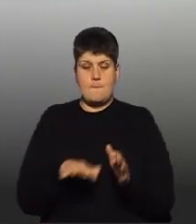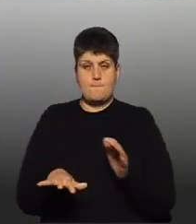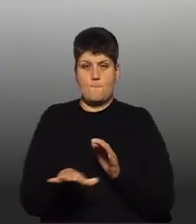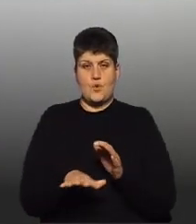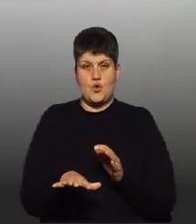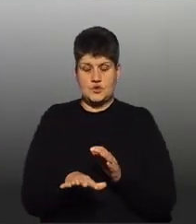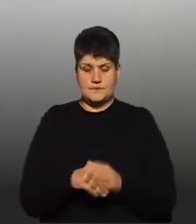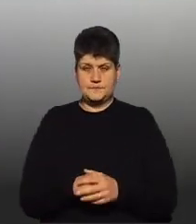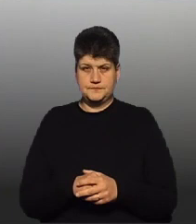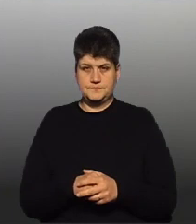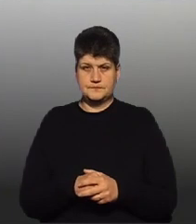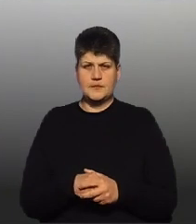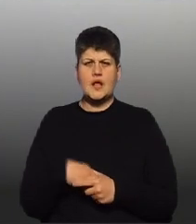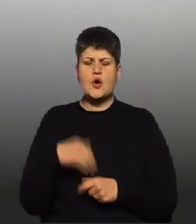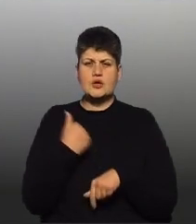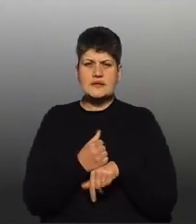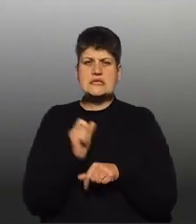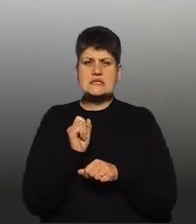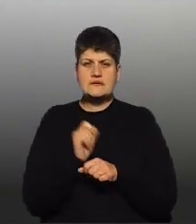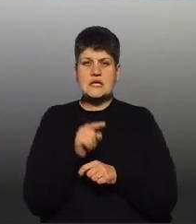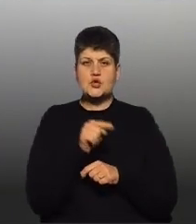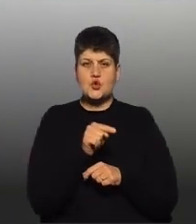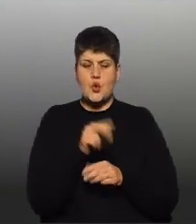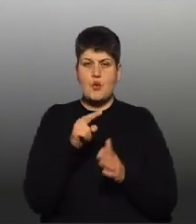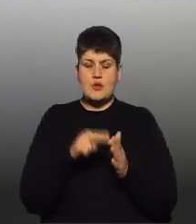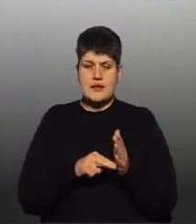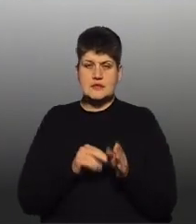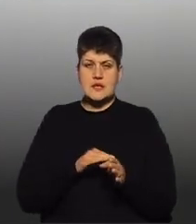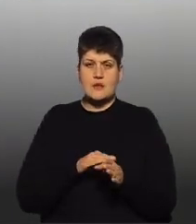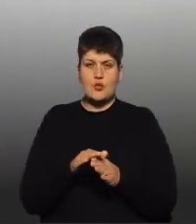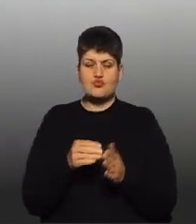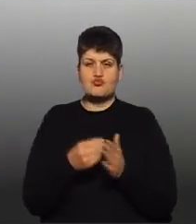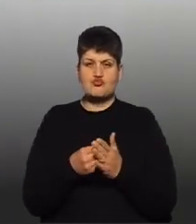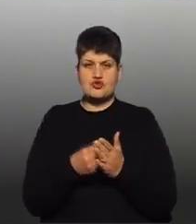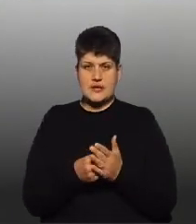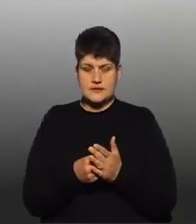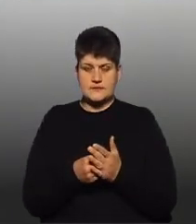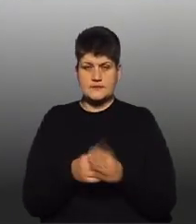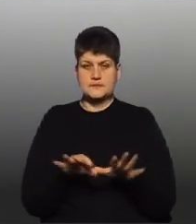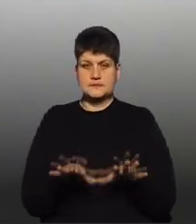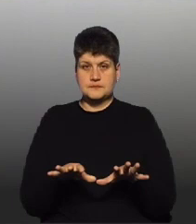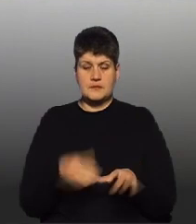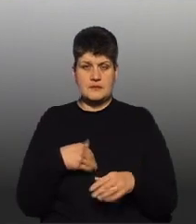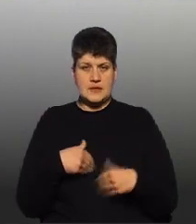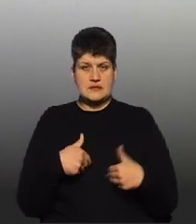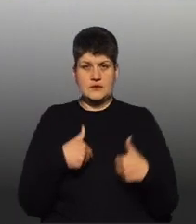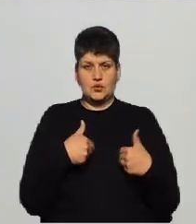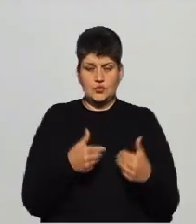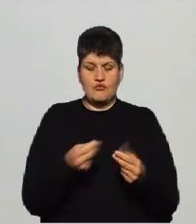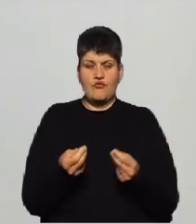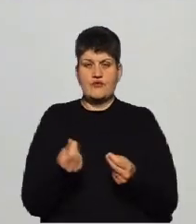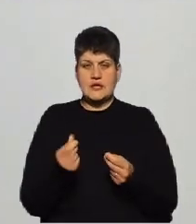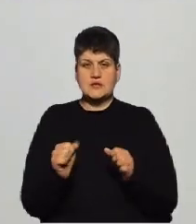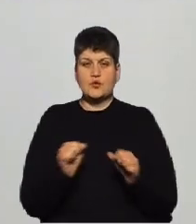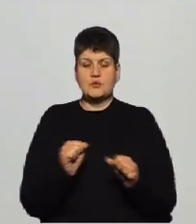і основне завдання цього податку – наповнення місцевого бюджетів. От ми звернулися у фінансове управління Тернопільської